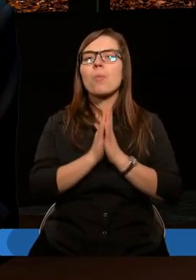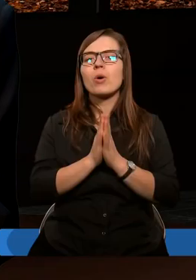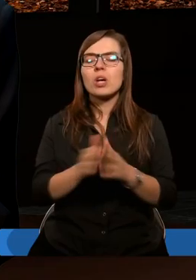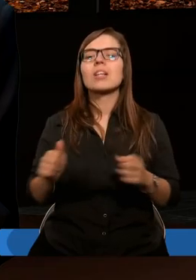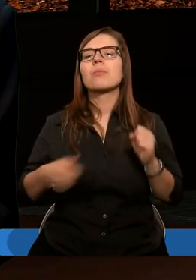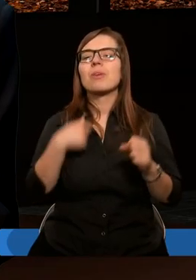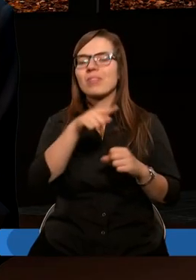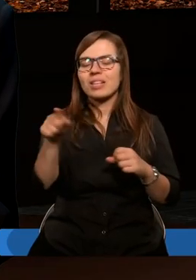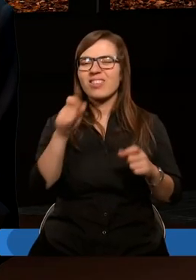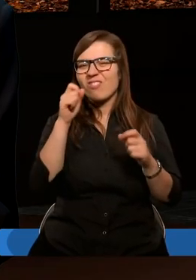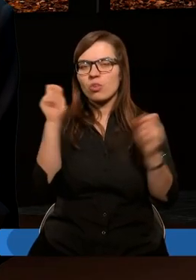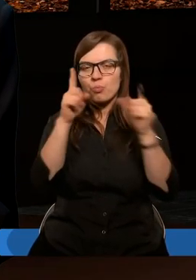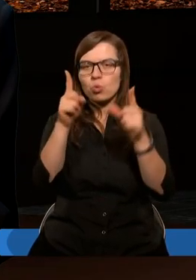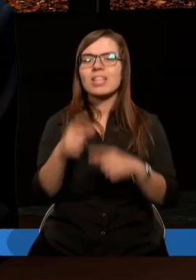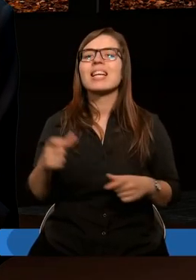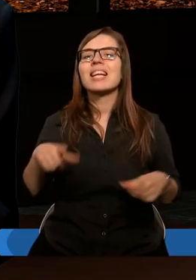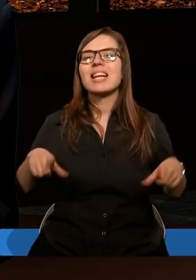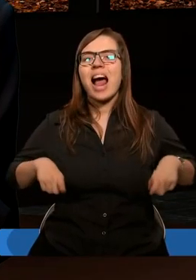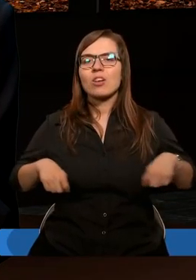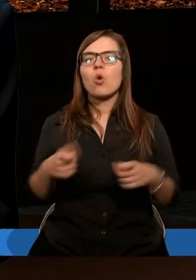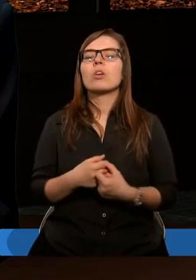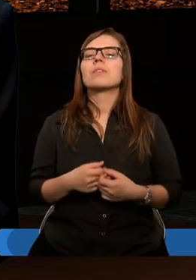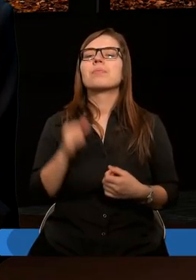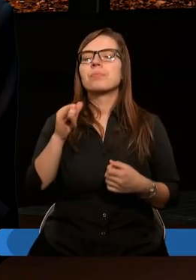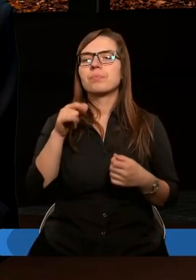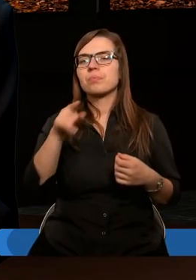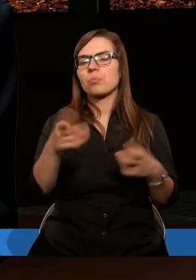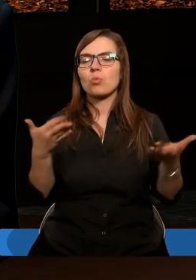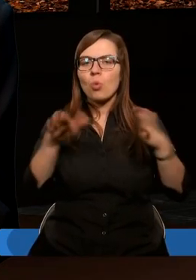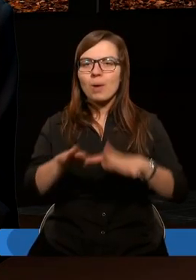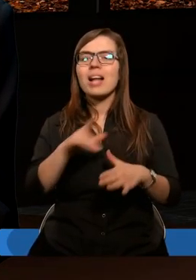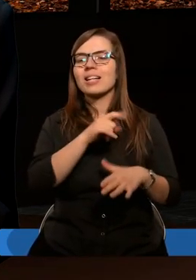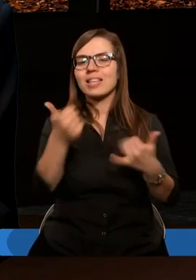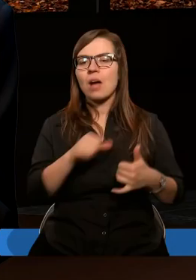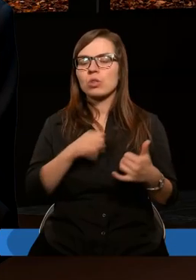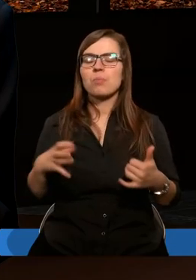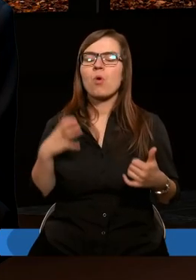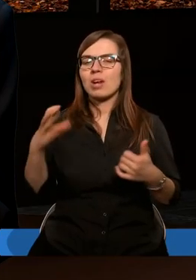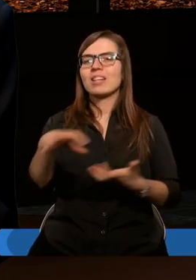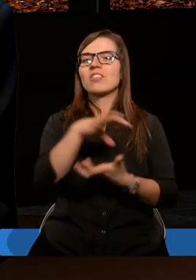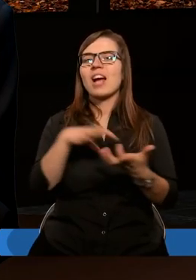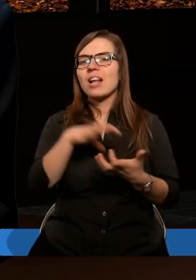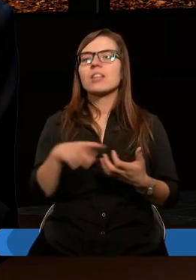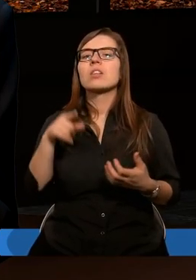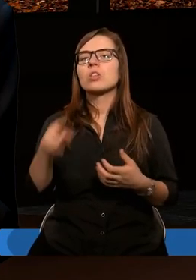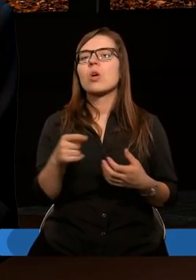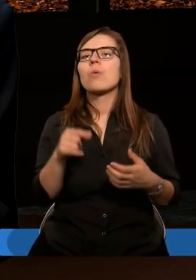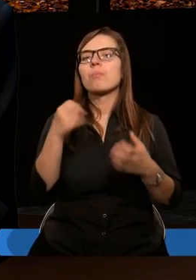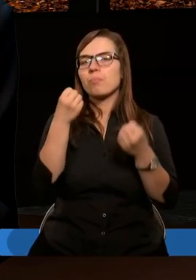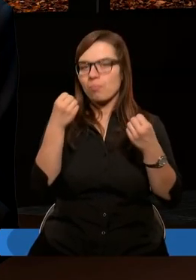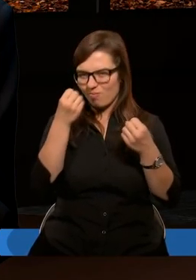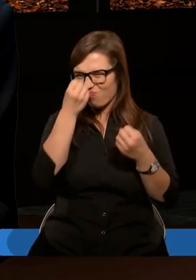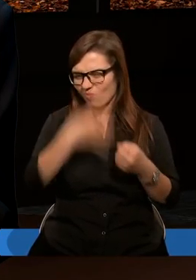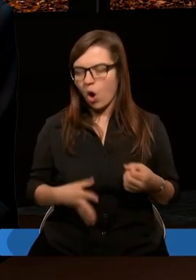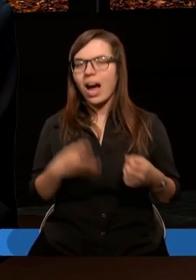aby w nich wzbudzić zawiść. Bo jeśli ich upadek stał się bogactwem świata, a ich